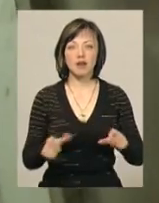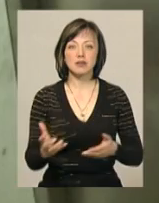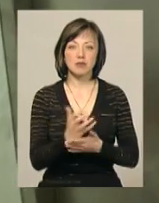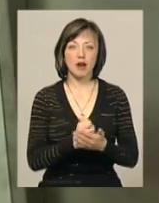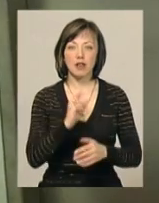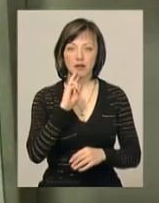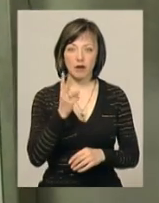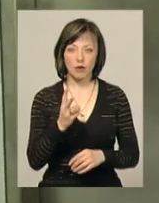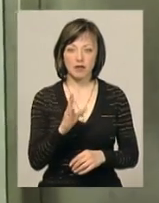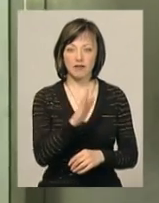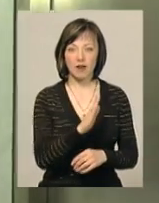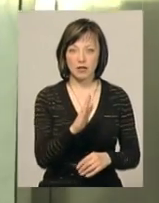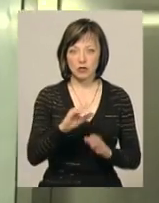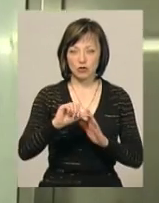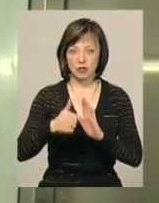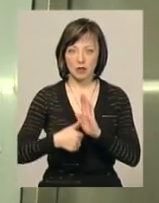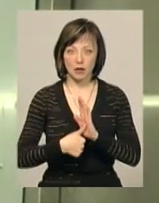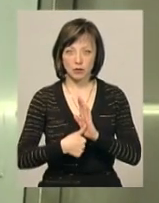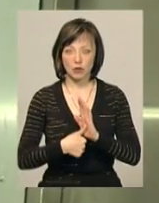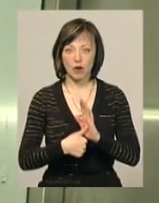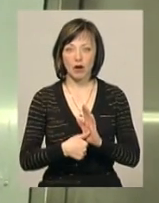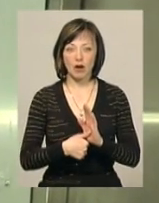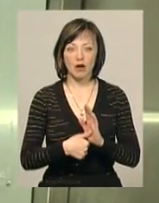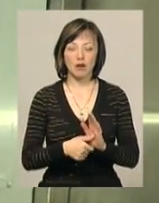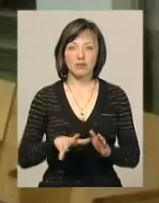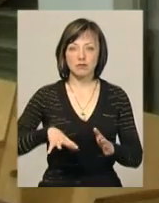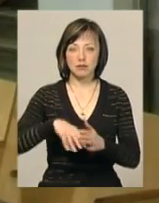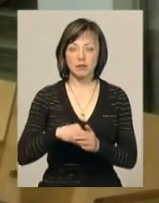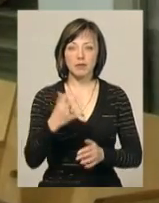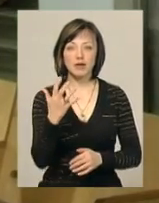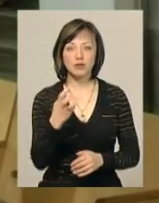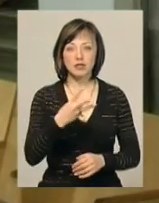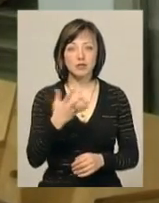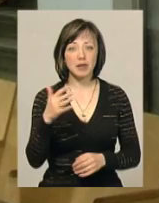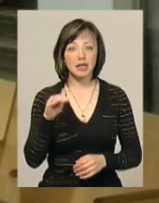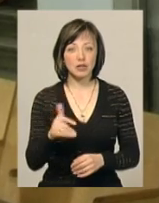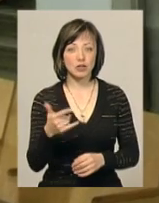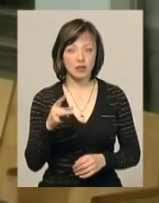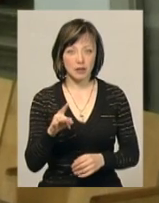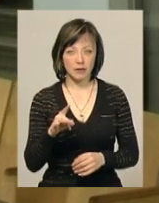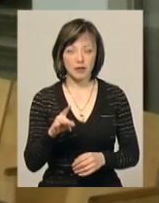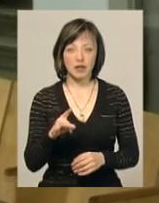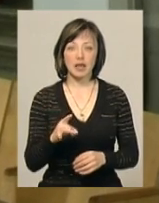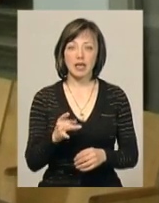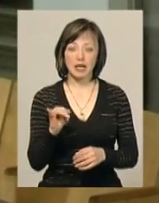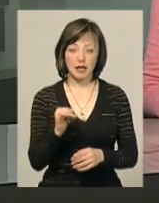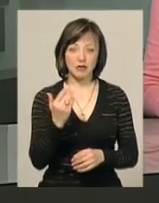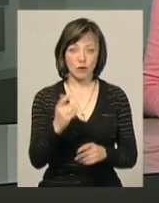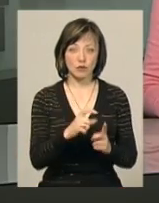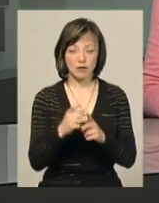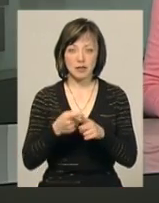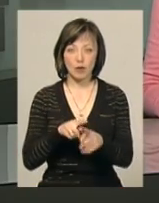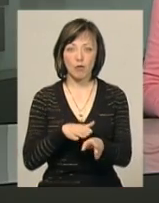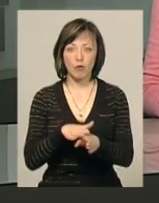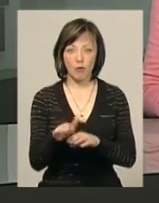майже два роки – з вересня 2016-го. Він обійшовся у 535 тисяч гривень, каже Павло Гуцал. І, за його словами, це